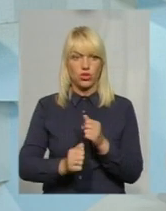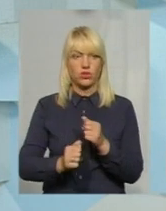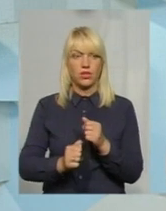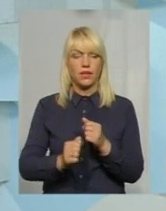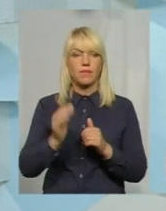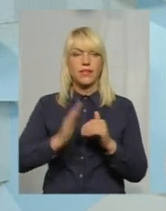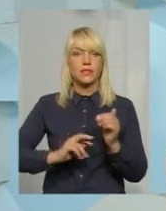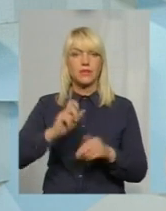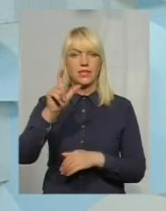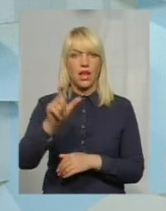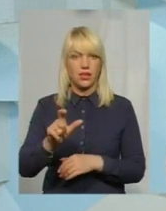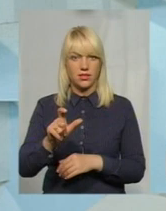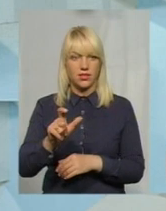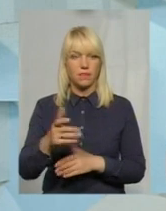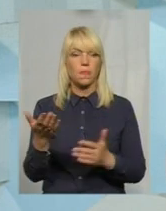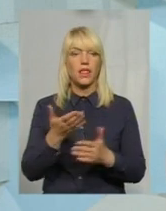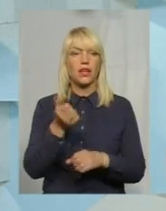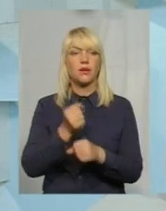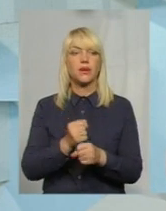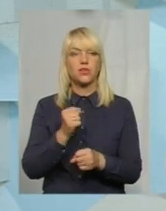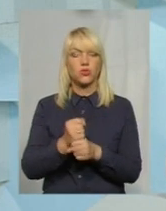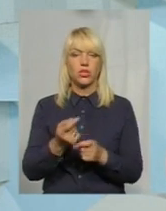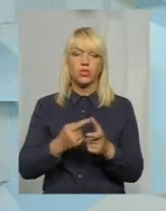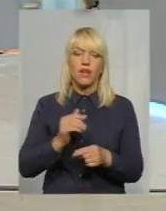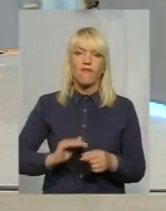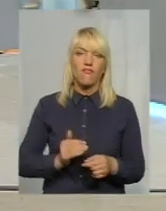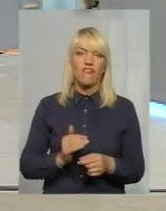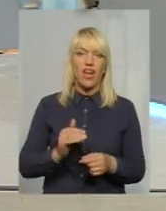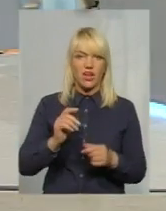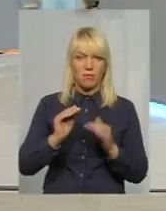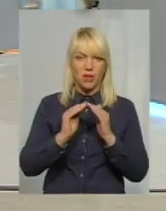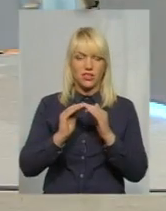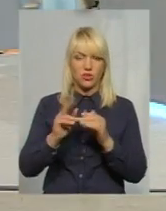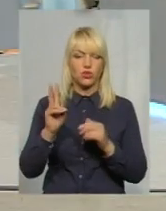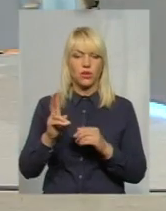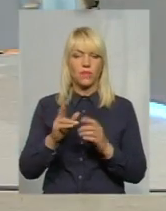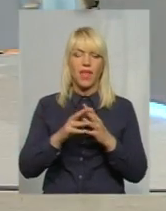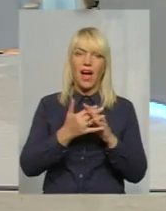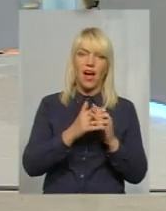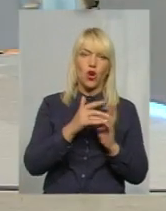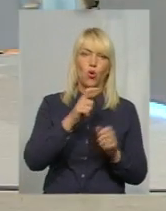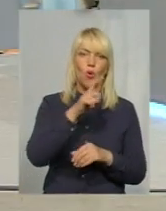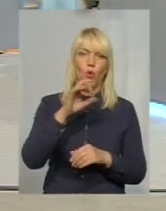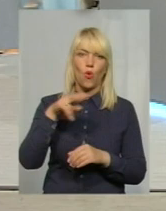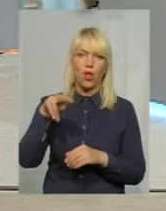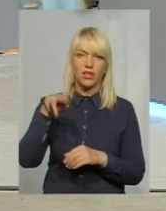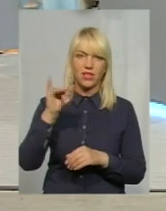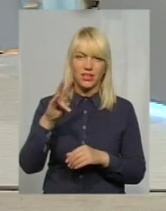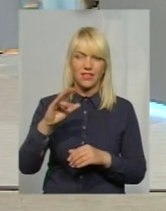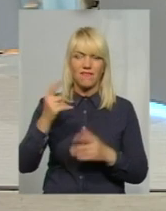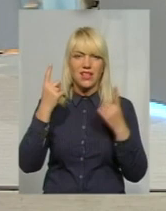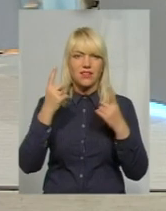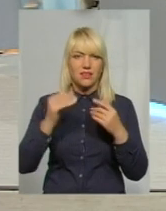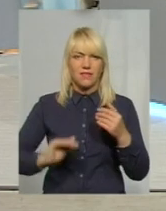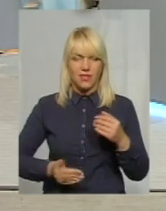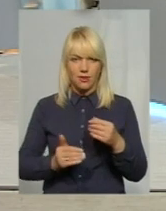кожен спеціаліст, який працює, чи фермер, який в агрохолініку працює, чи фермер, він знає за